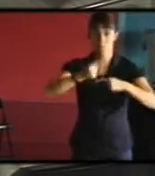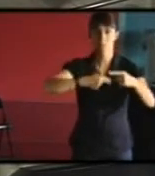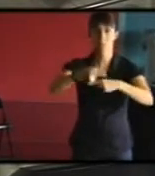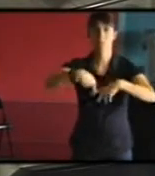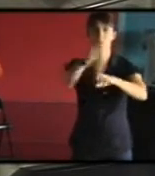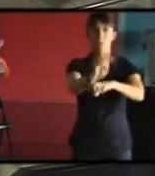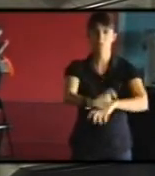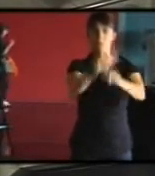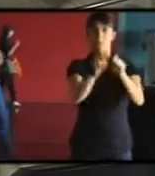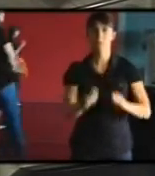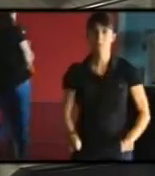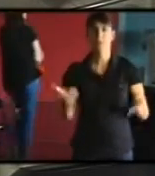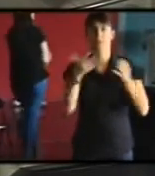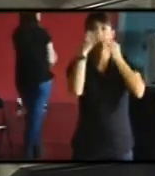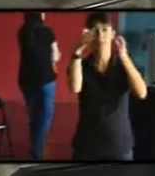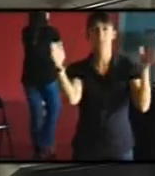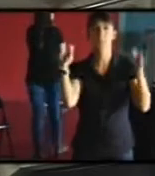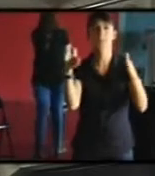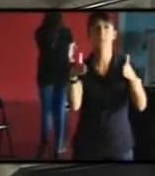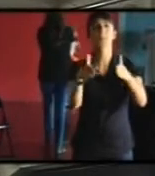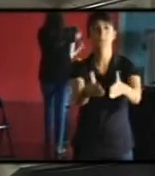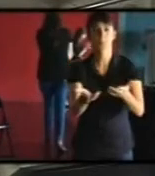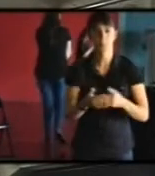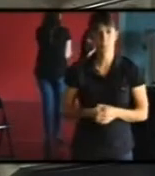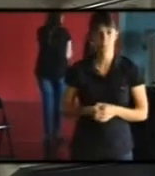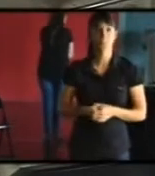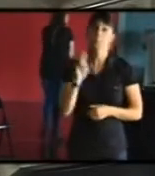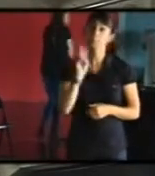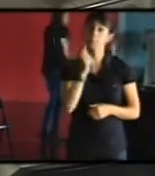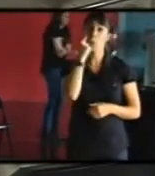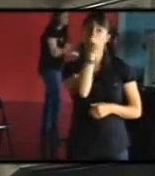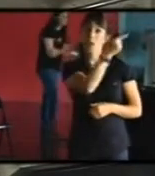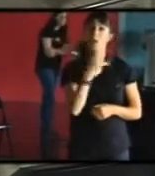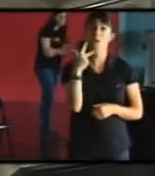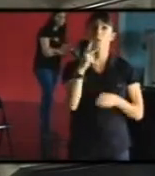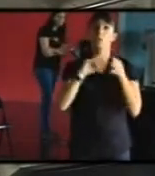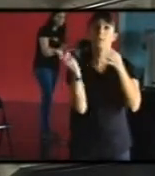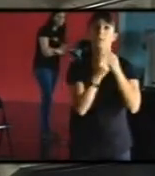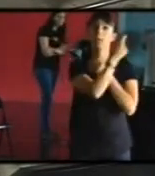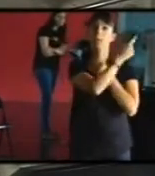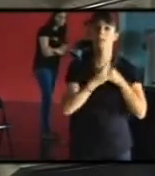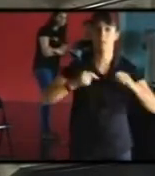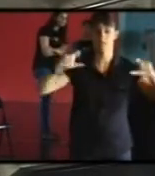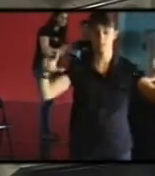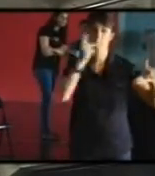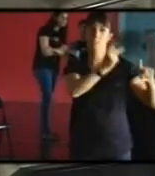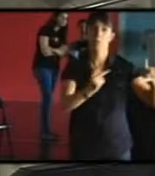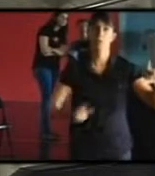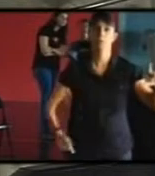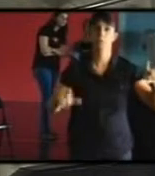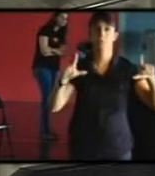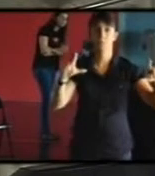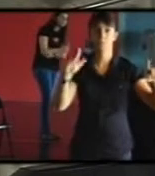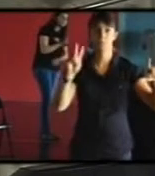ce que vous apercevez ici, c'est une classification qui est faite ici en trois dimensions, dans laquelle on a